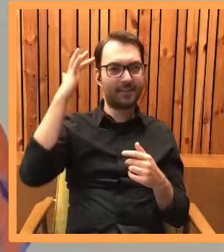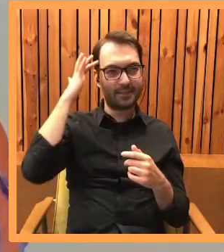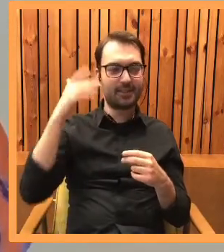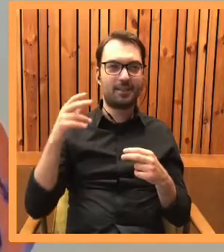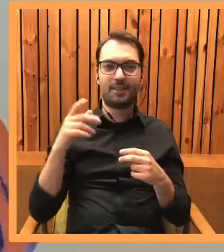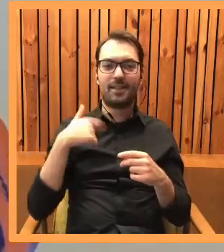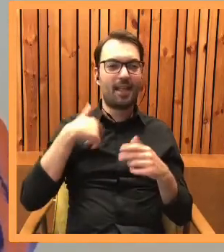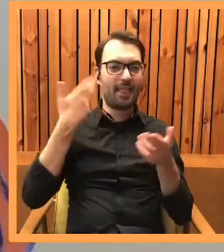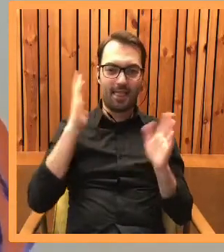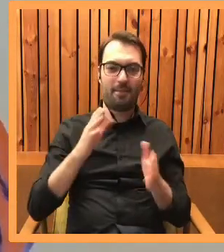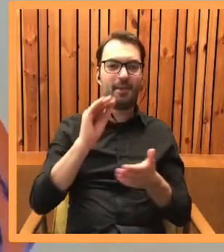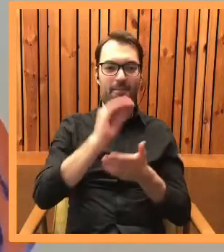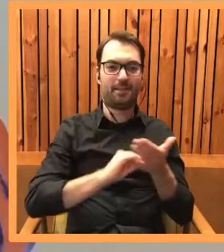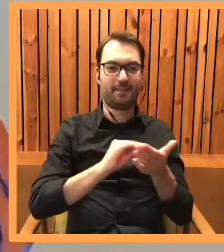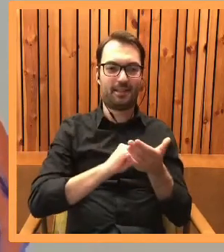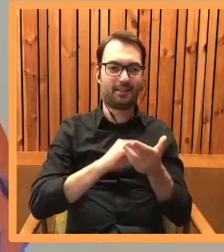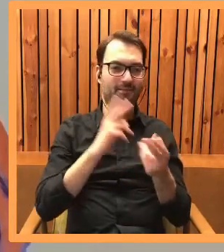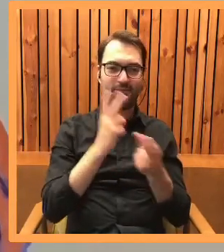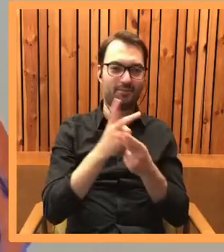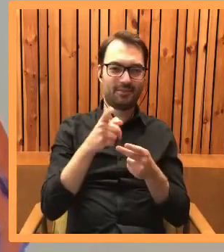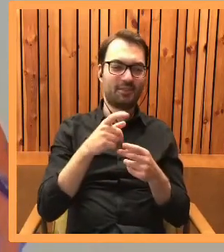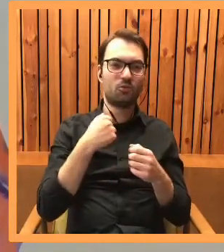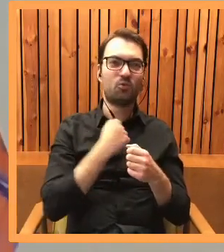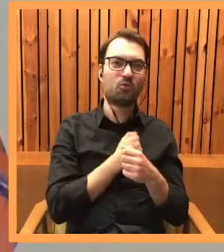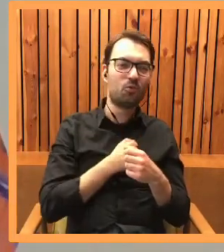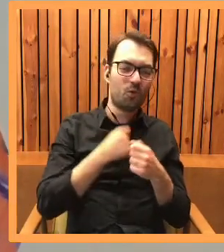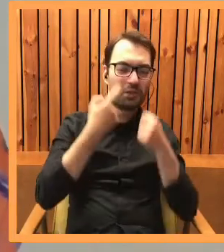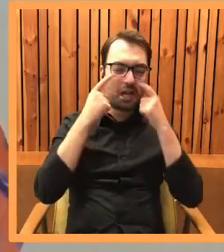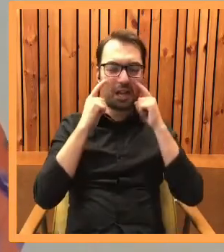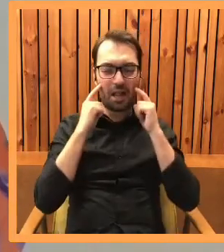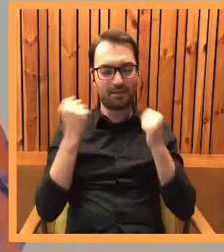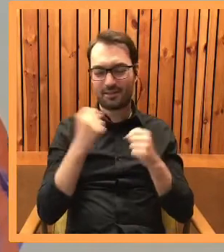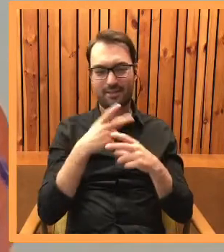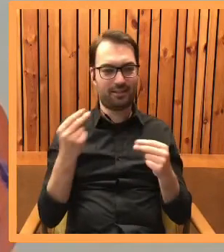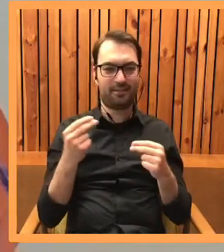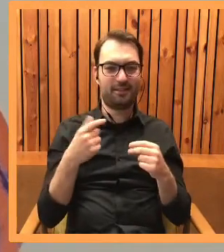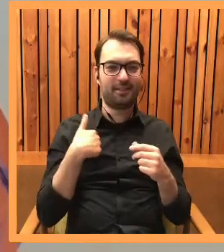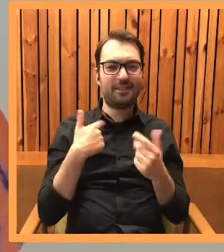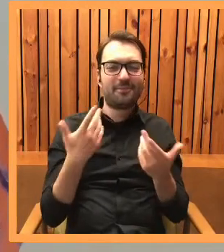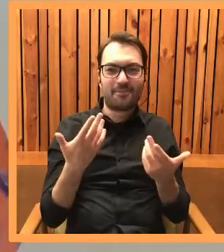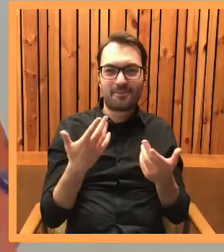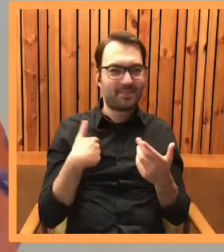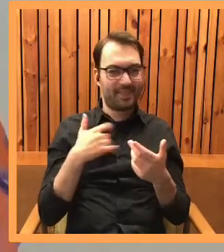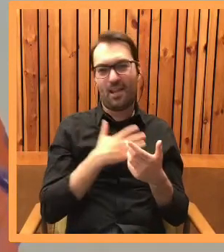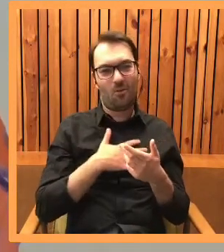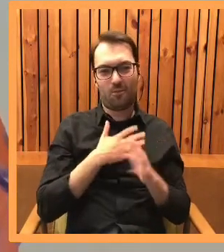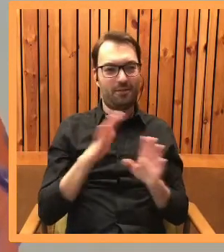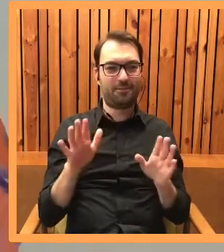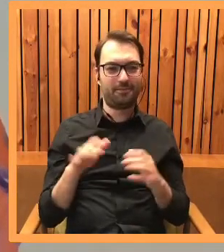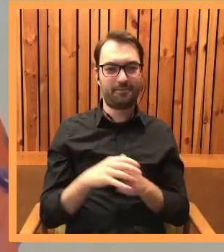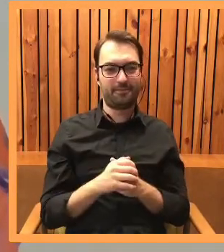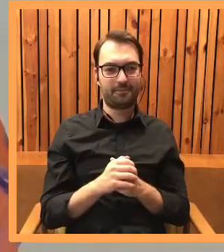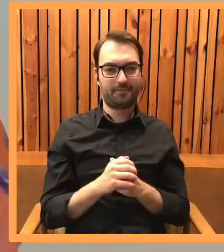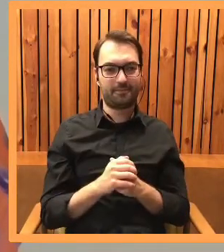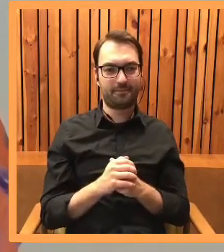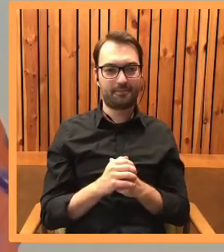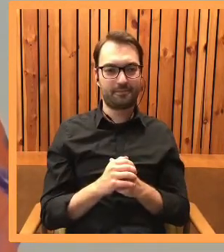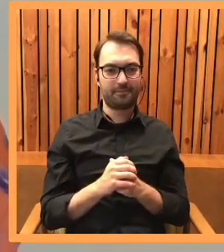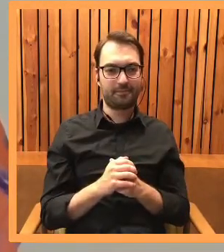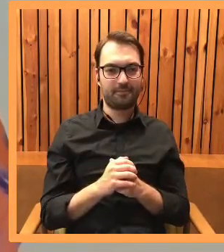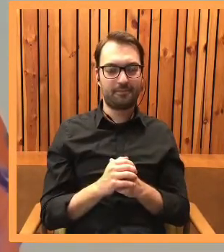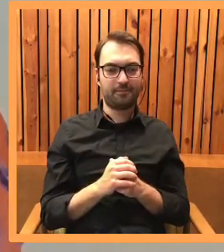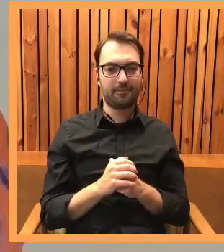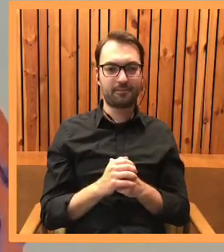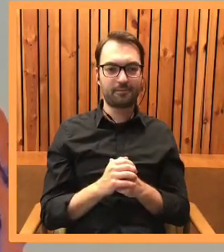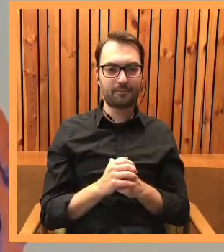sobie, że też nigdy nie stworzę czegoś smutnego, wyciskającego łzy. Po prostu ja nie lubię tego